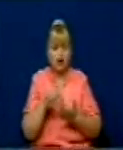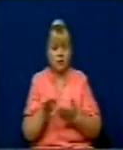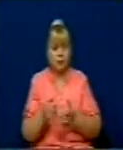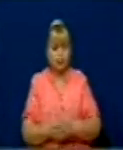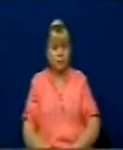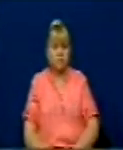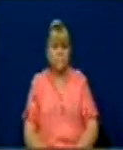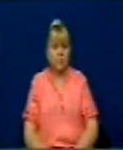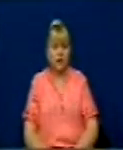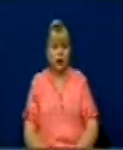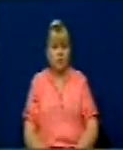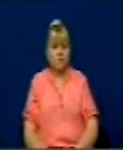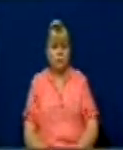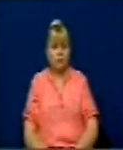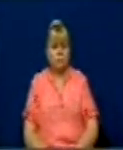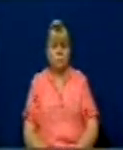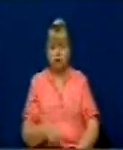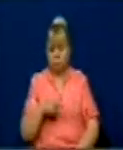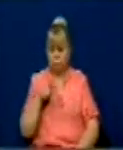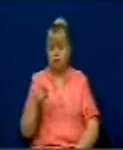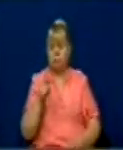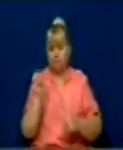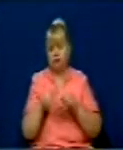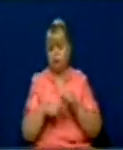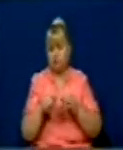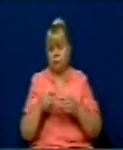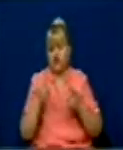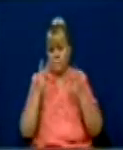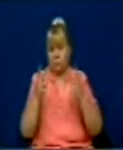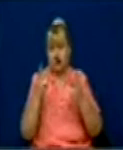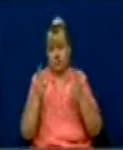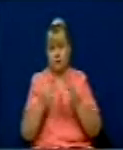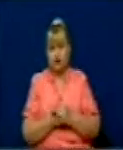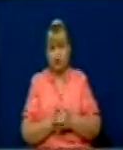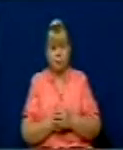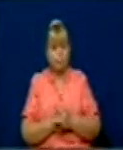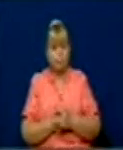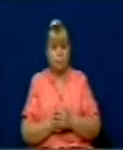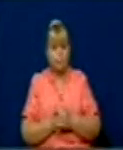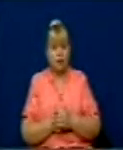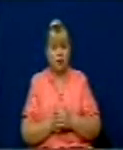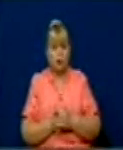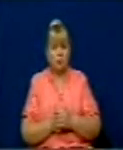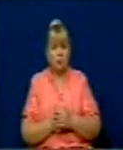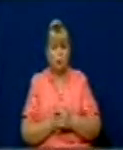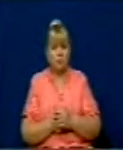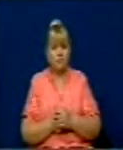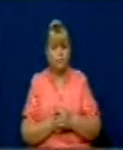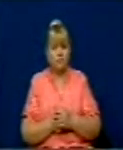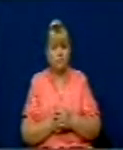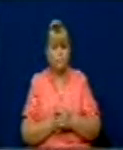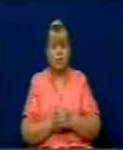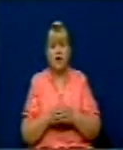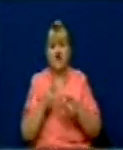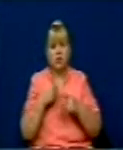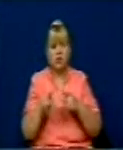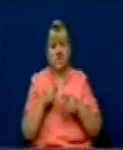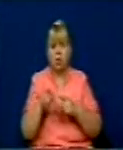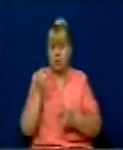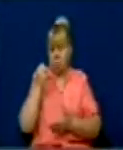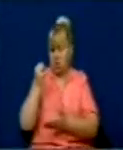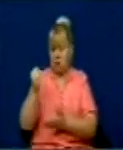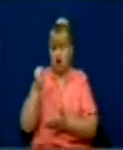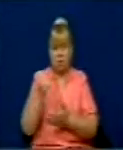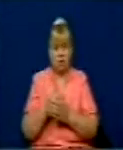politike. Dhe më thënë, kjo është vrejtja kryesore, të do të ndalim edhe të qeshtja e donacioneve,